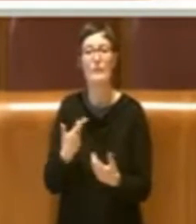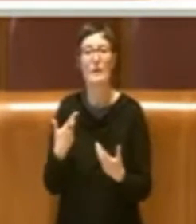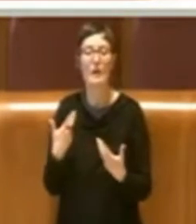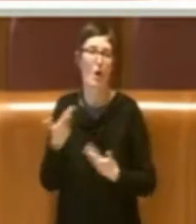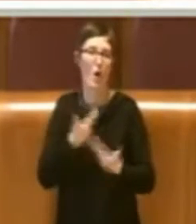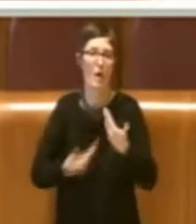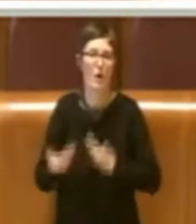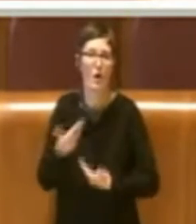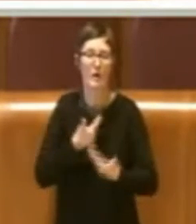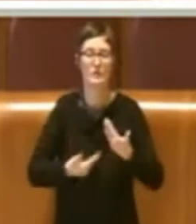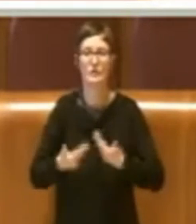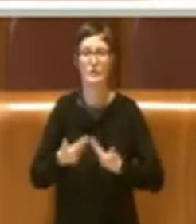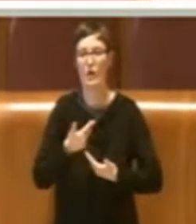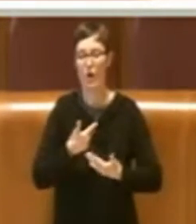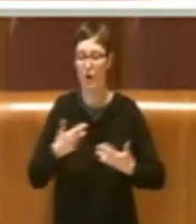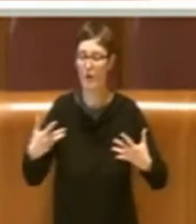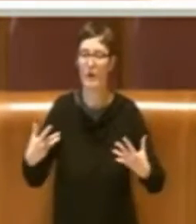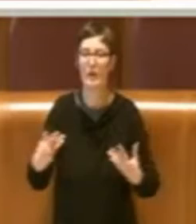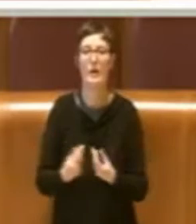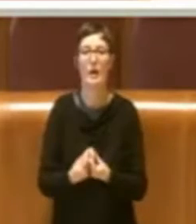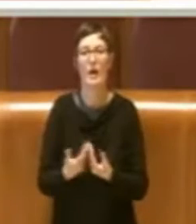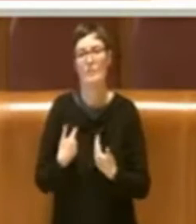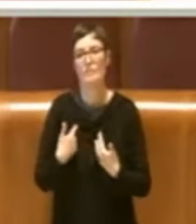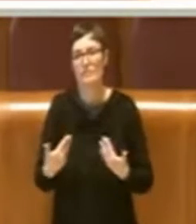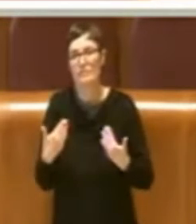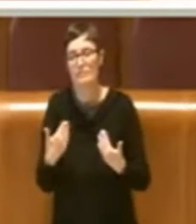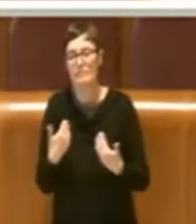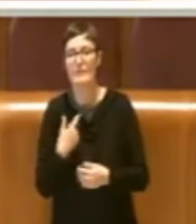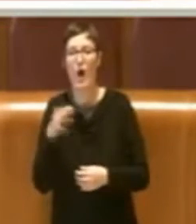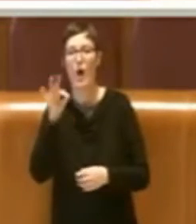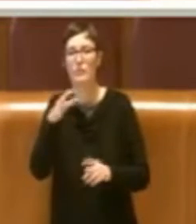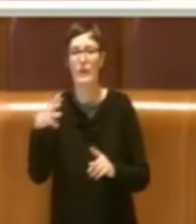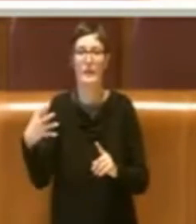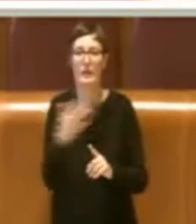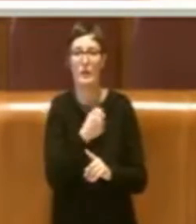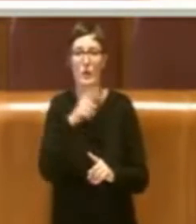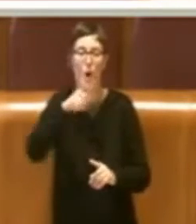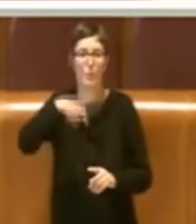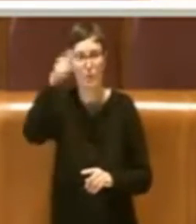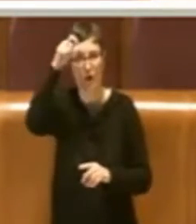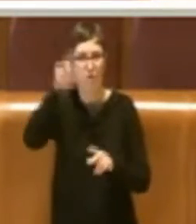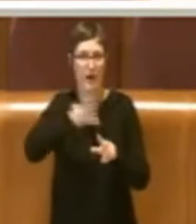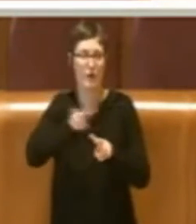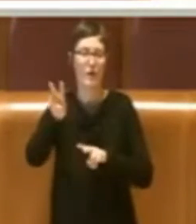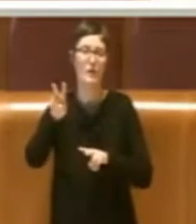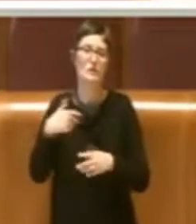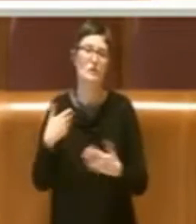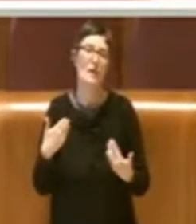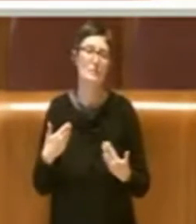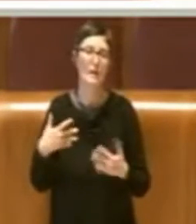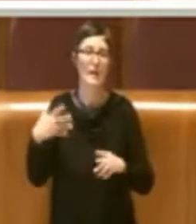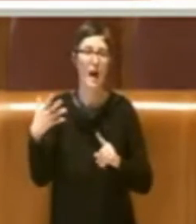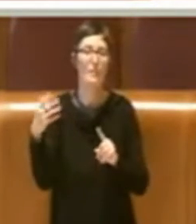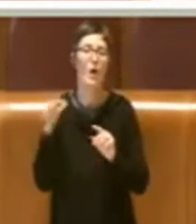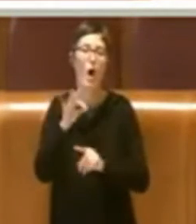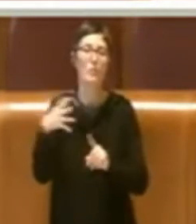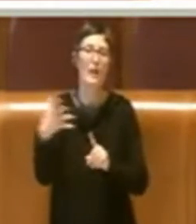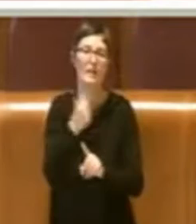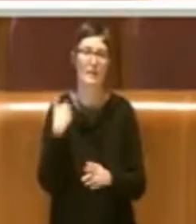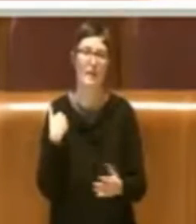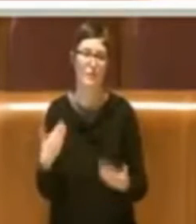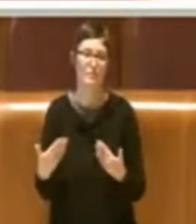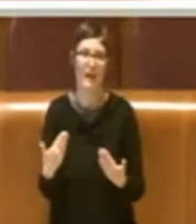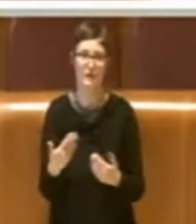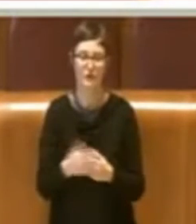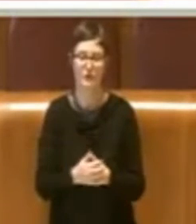insomma ci auguriamo di poter raggiungere l'obiettivo e anche con il Governo nazionale nel più breve tempo possibile. Grazie